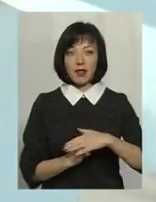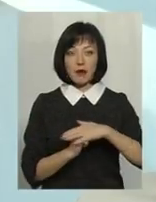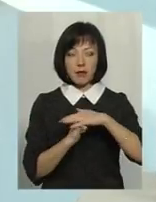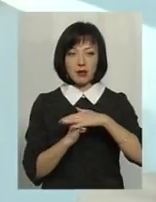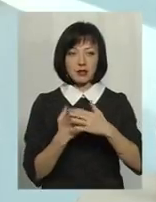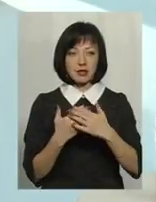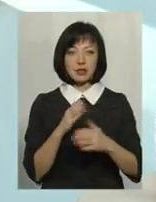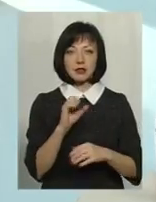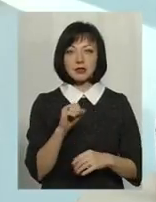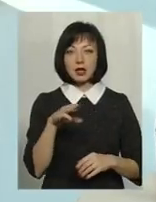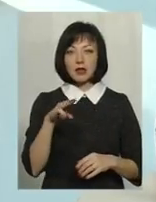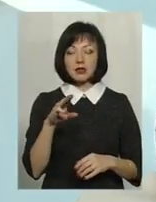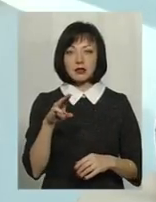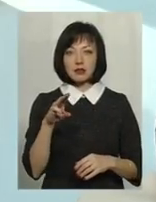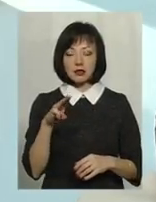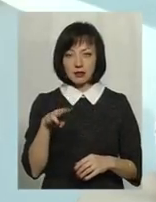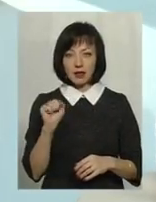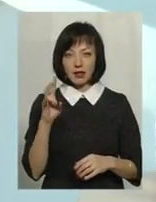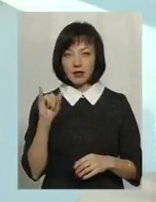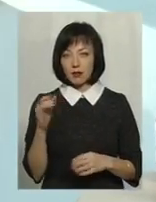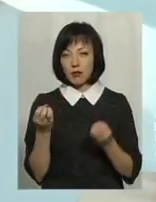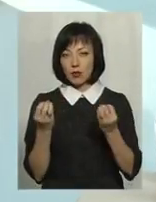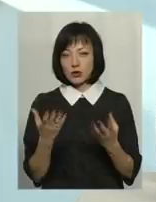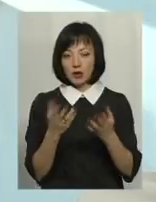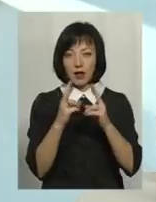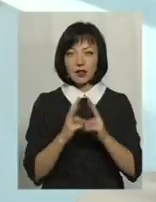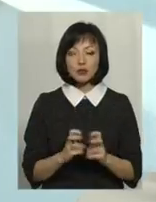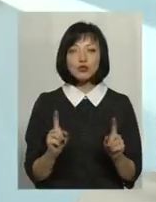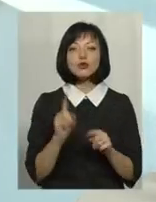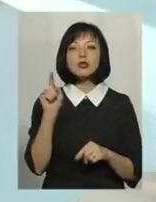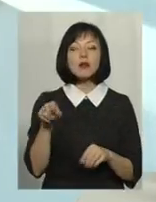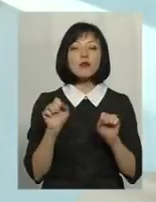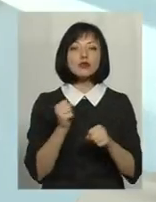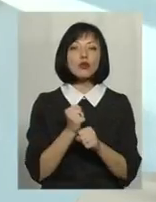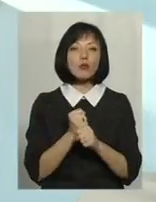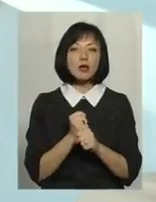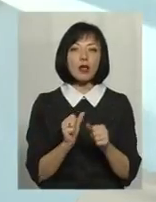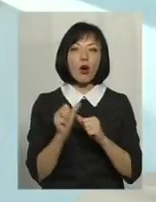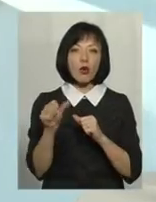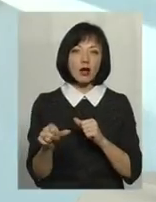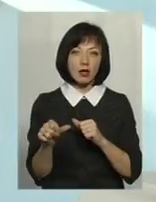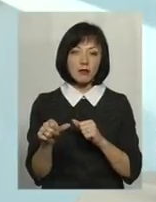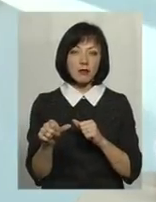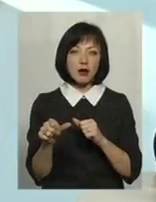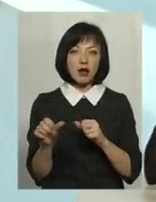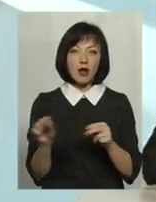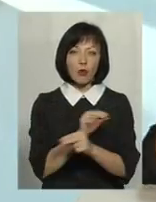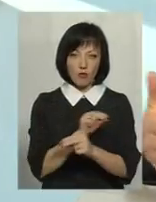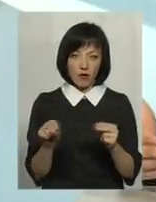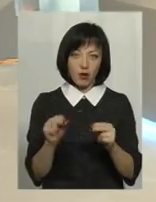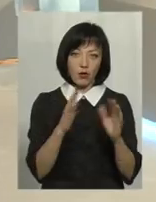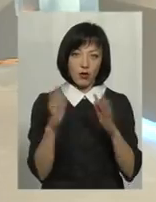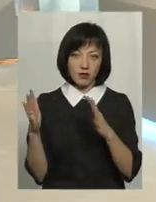Сатанів розглядати, там просто ми аналізуємо, що там можна робити, окрім, наприклад, того, що можна робити